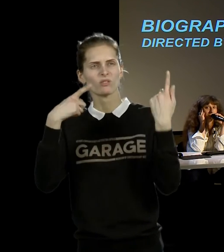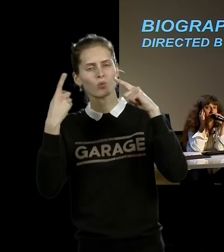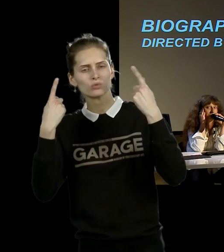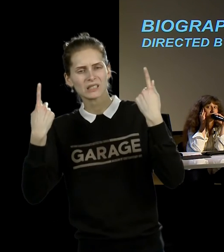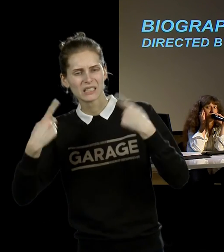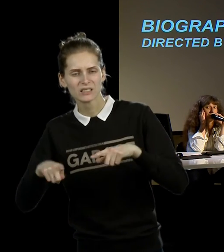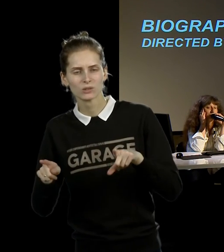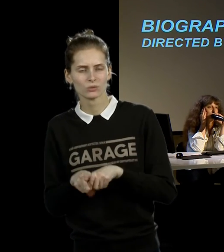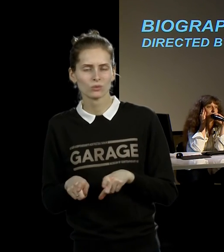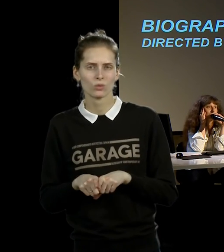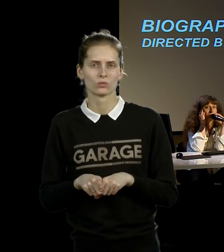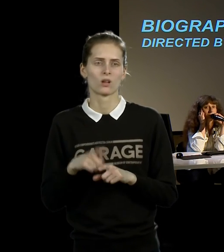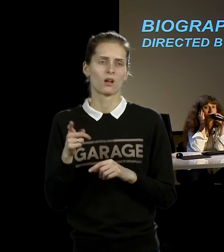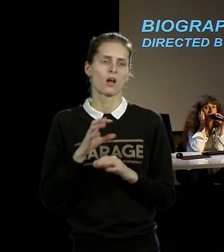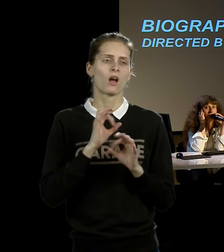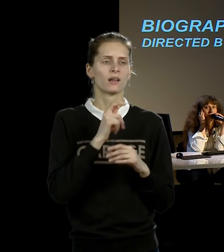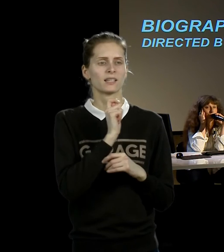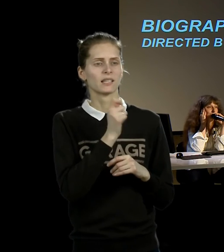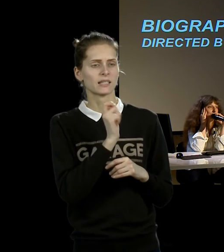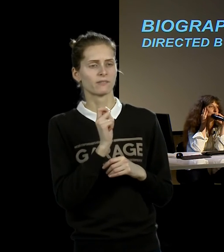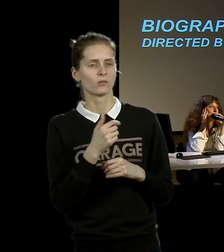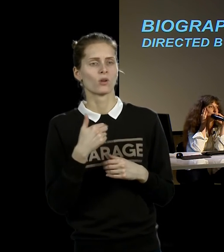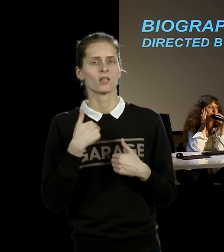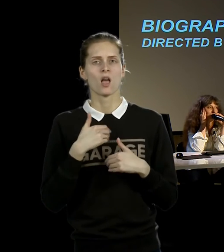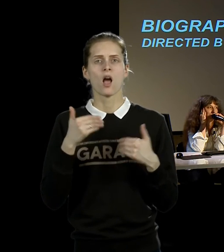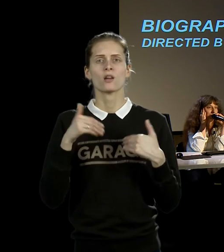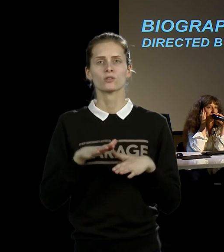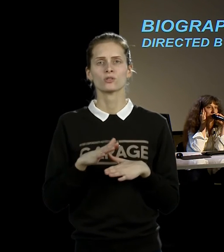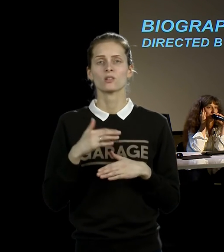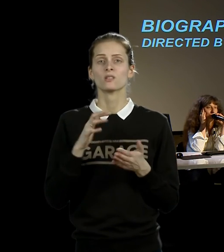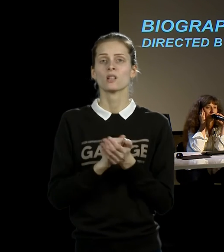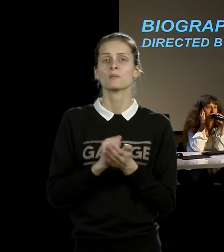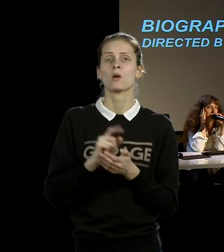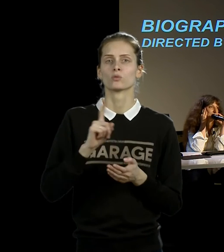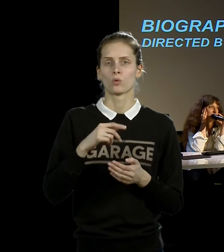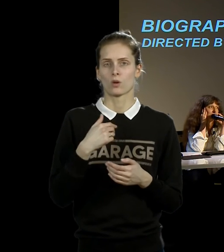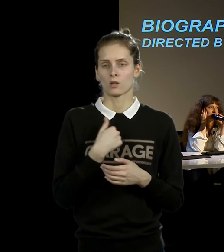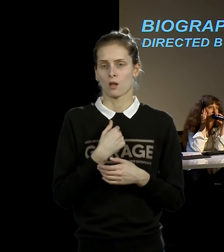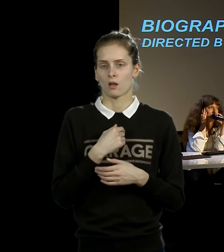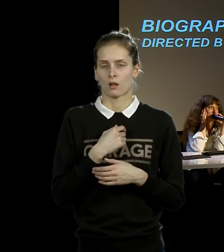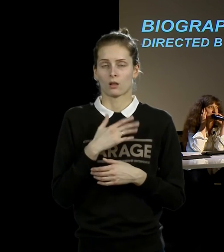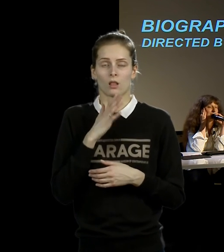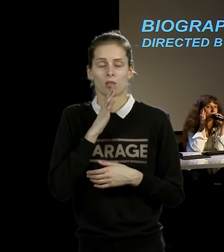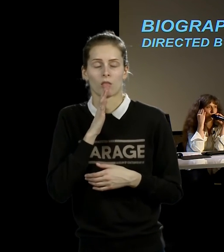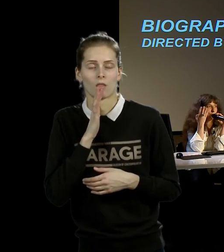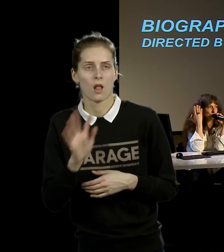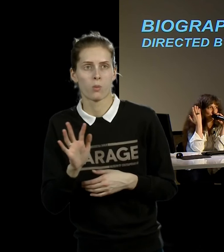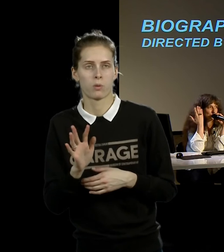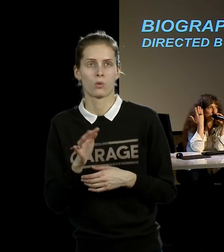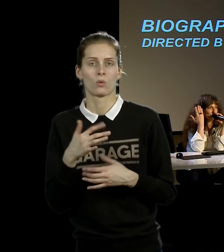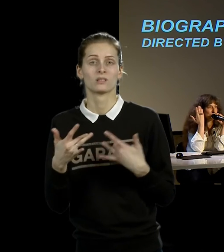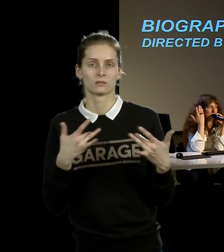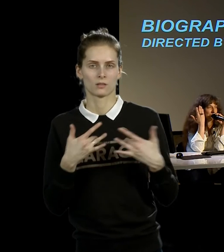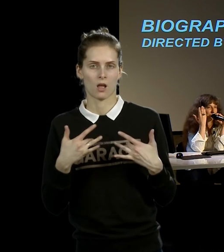как она рассказывает в интервью, я решила заняться тем, что я ненавижу больше всего на свете. Больше всего на свете она ненавидела театр. Ну, как любой